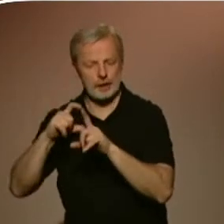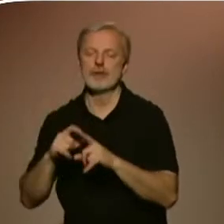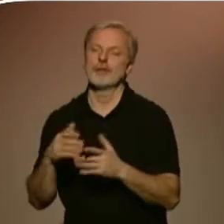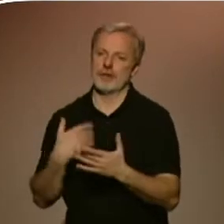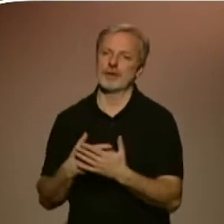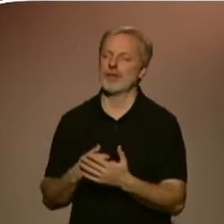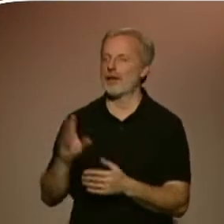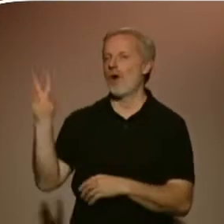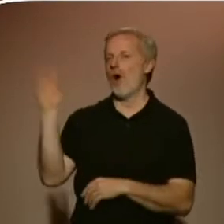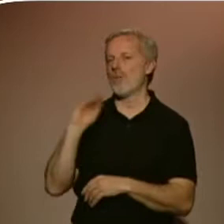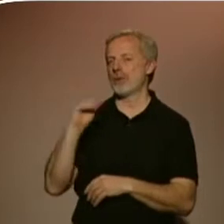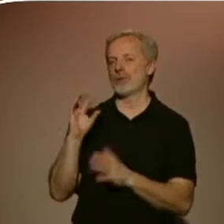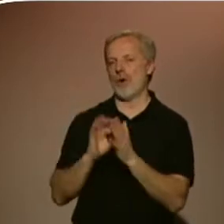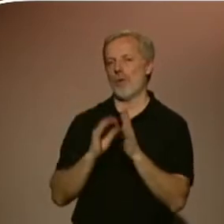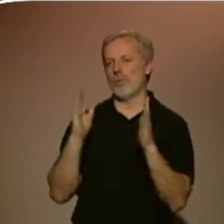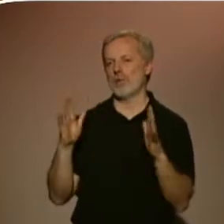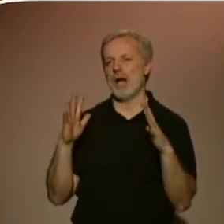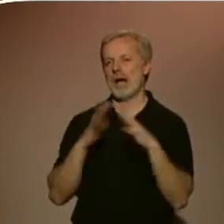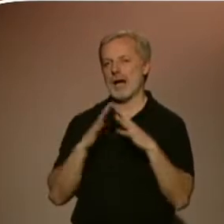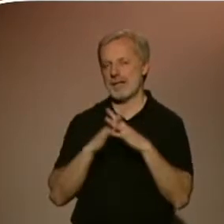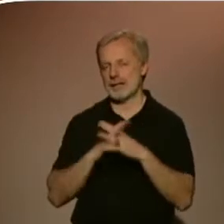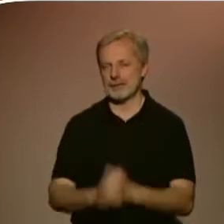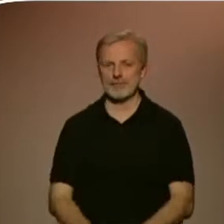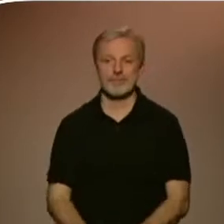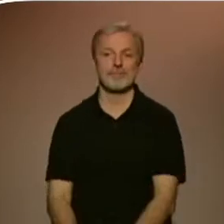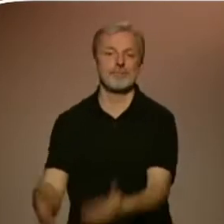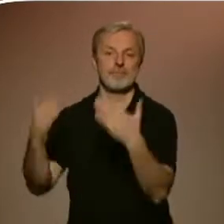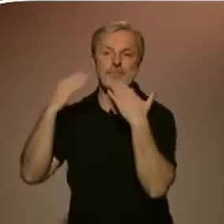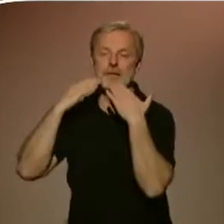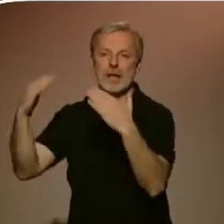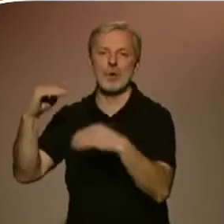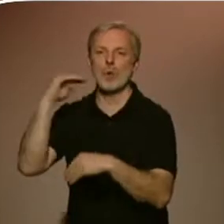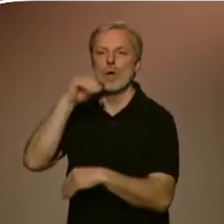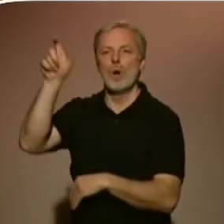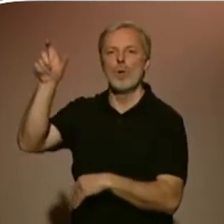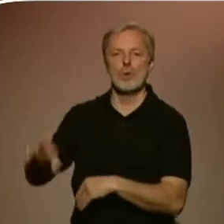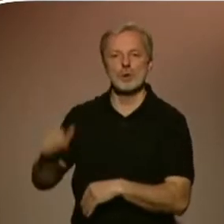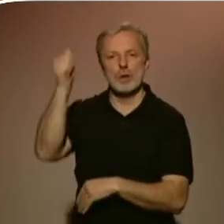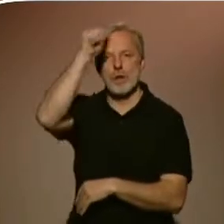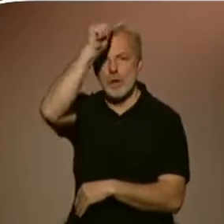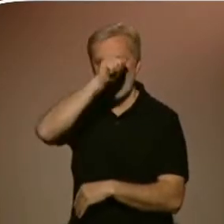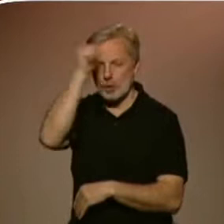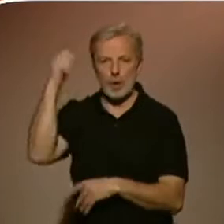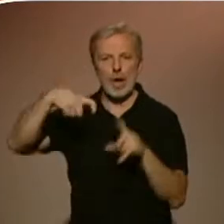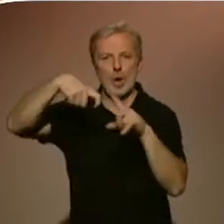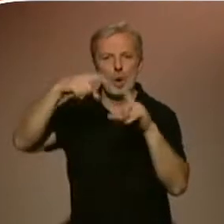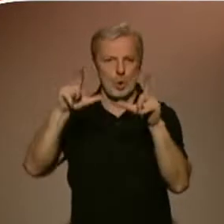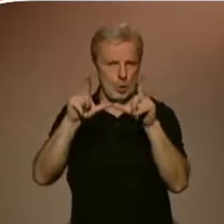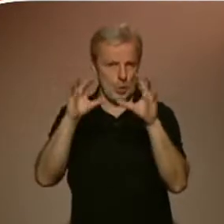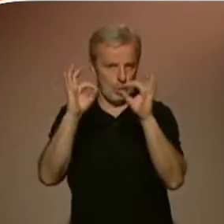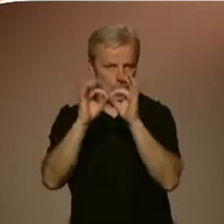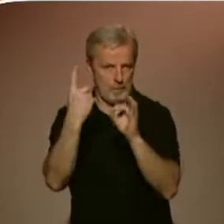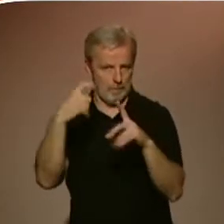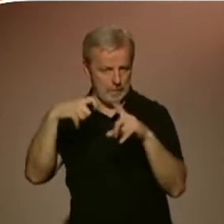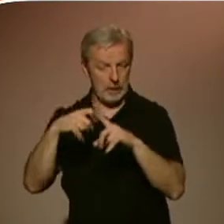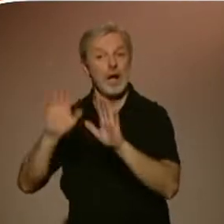renezanční přesností. Tomáš Kubík, dokonalost sama. Díky za dnešní autoportrét. Předpokládám, že budete ještě